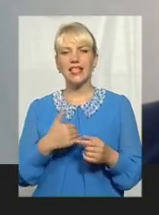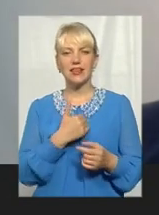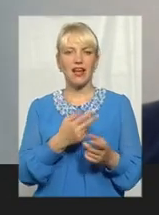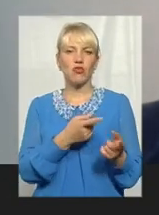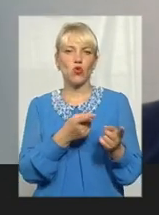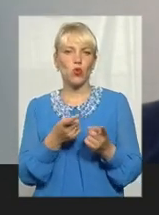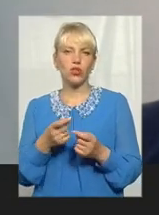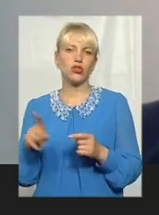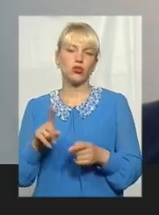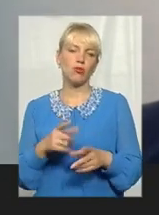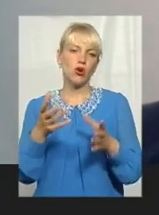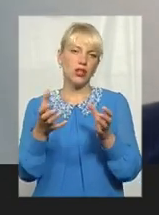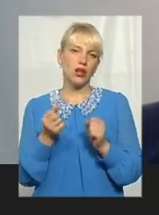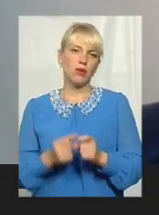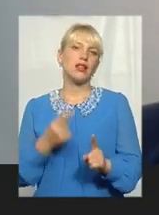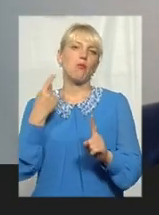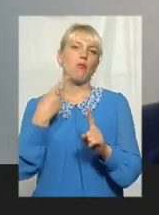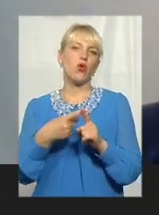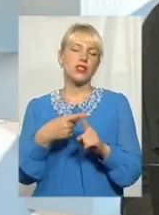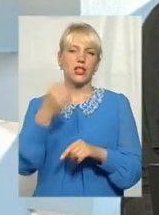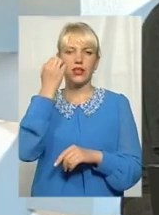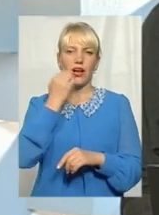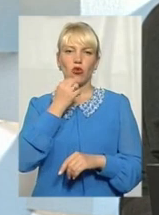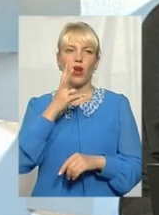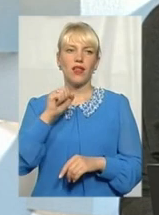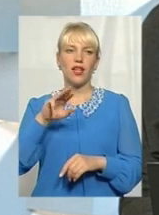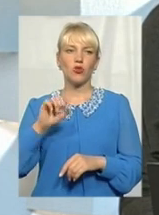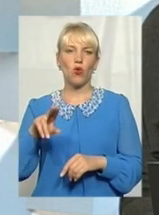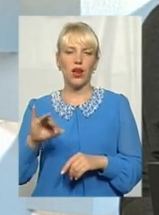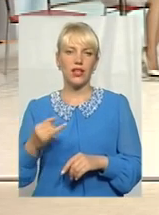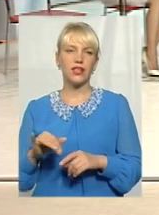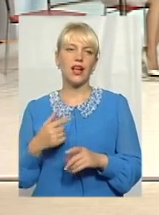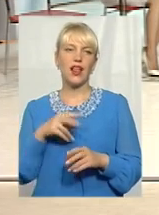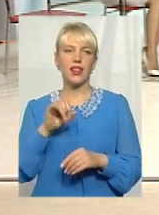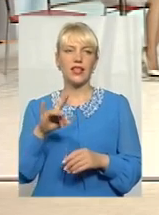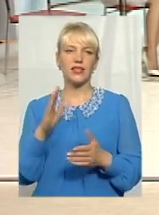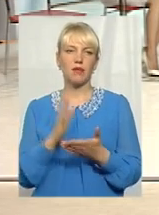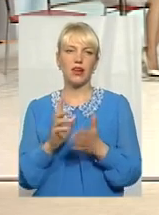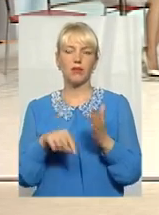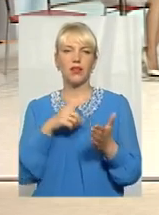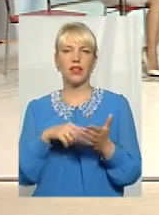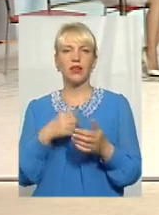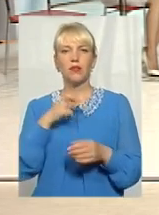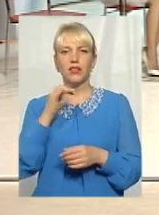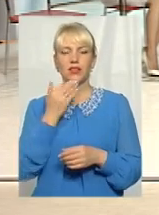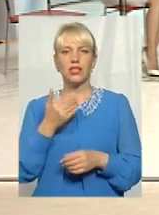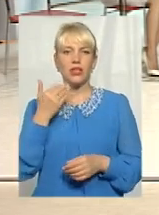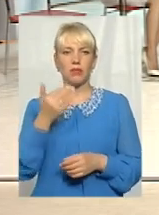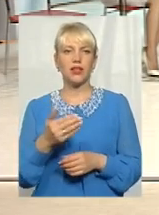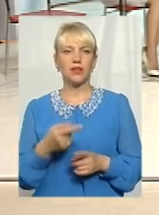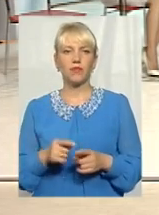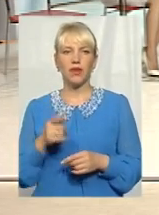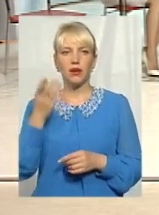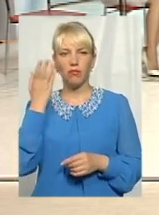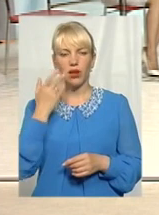щоб отримати позитив. Дякую, Івана Анатолій. Пані Лариса також має питання. Так, до вас? хотіла задати питання. Ми, коли